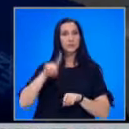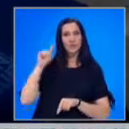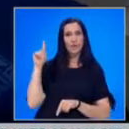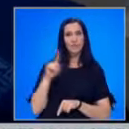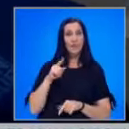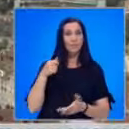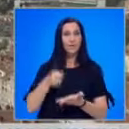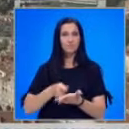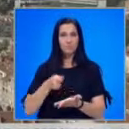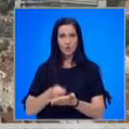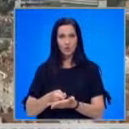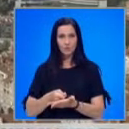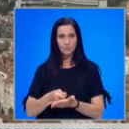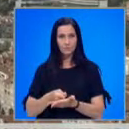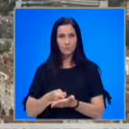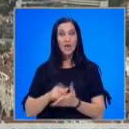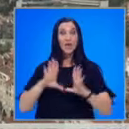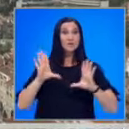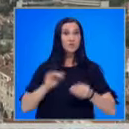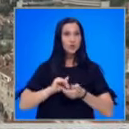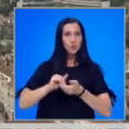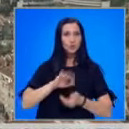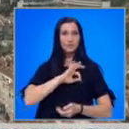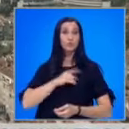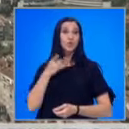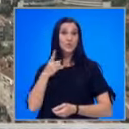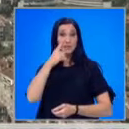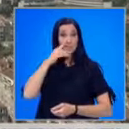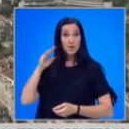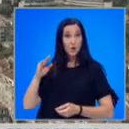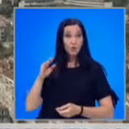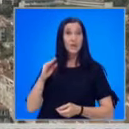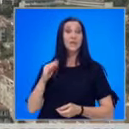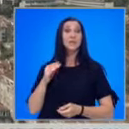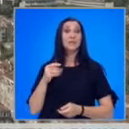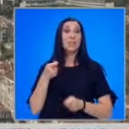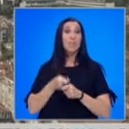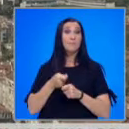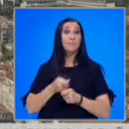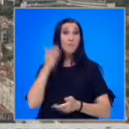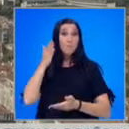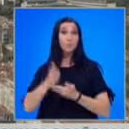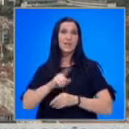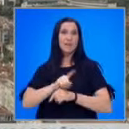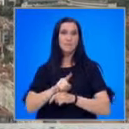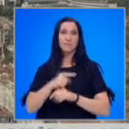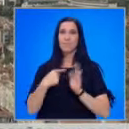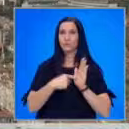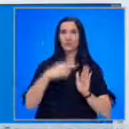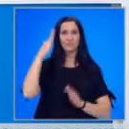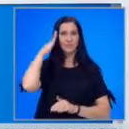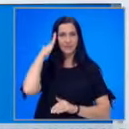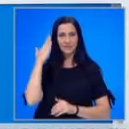на изплащането им. Всички дружъства получили тези милиони били създадени в последния момент по Сочи още министърът.